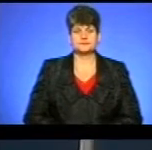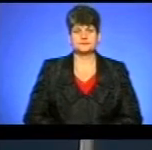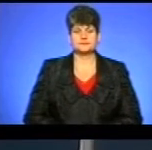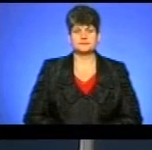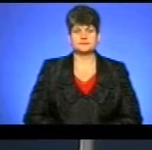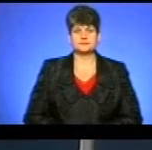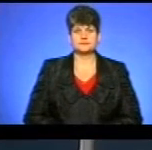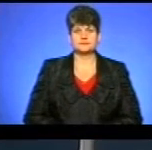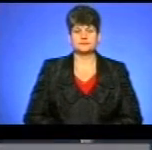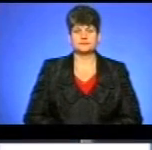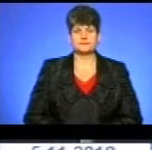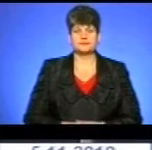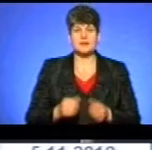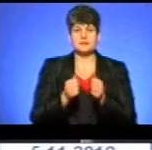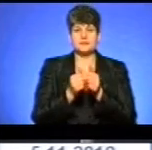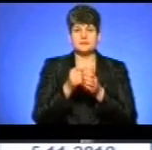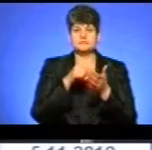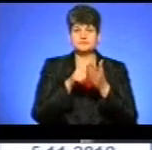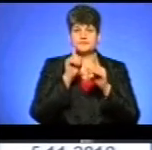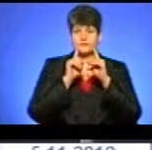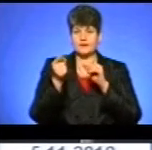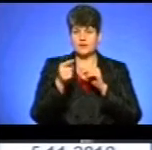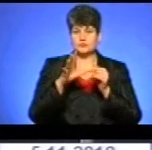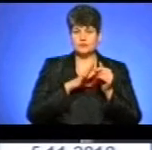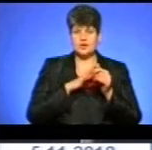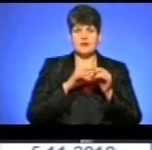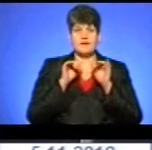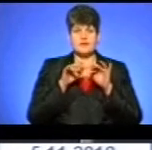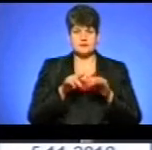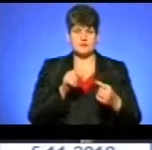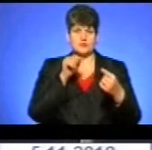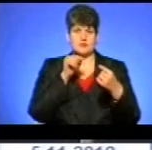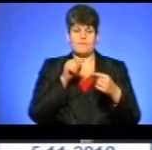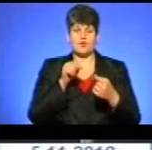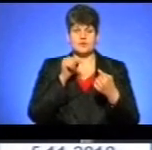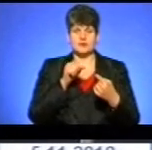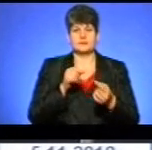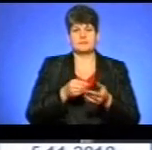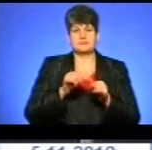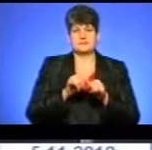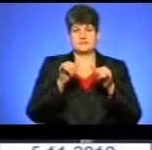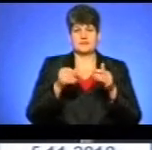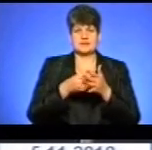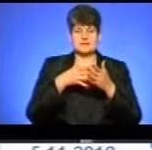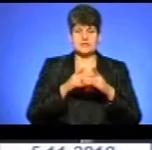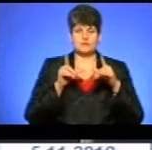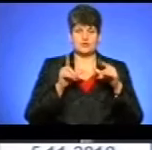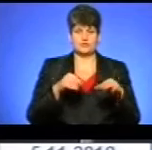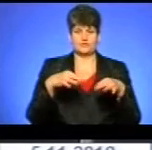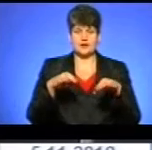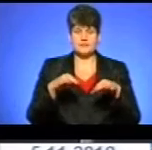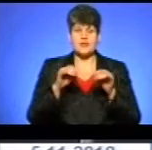Музика Під міською радою Тернополя відбулася акція протесту проти підняття цін за проїзд у громадському транспорті.